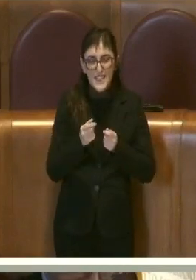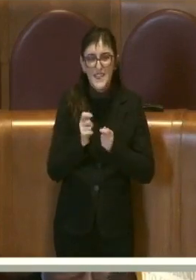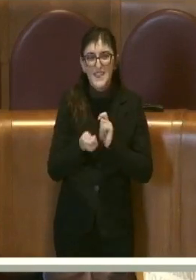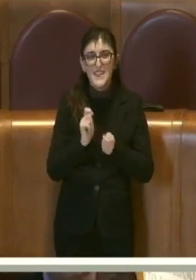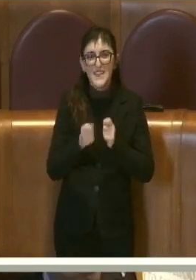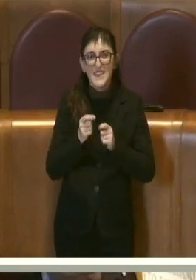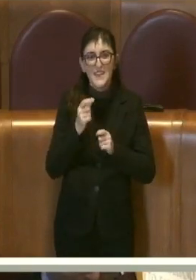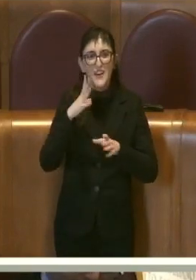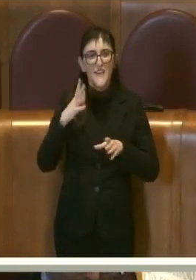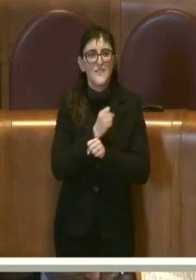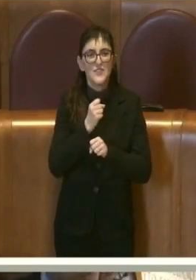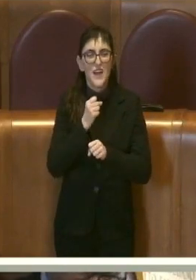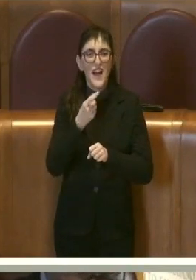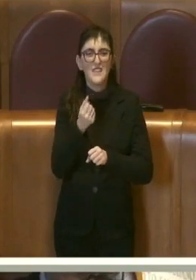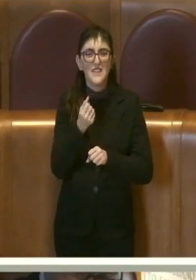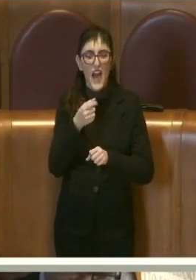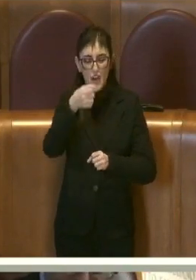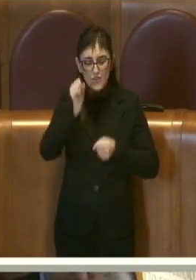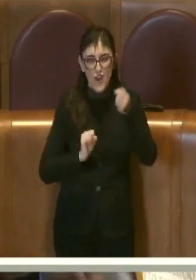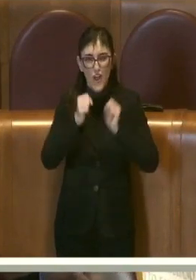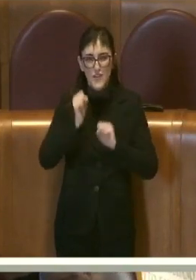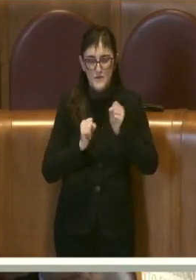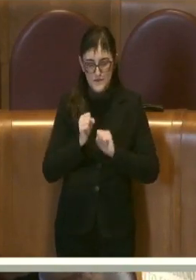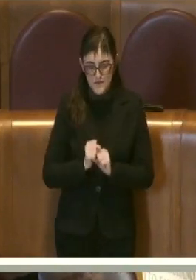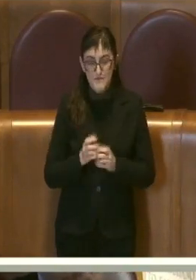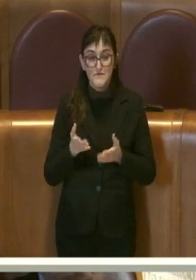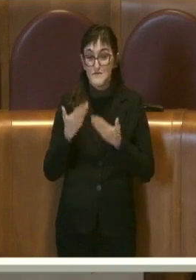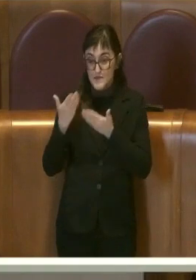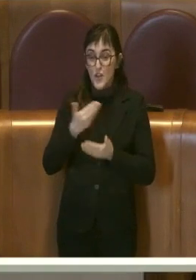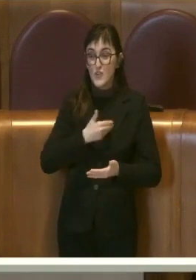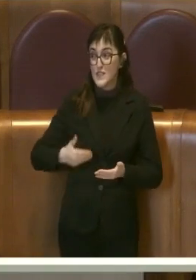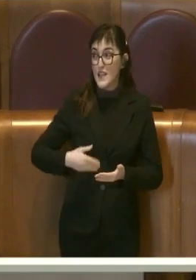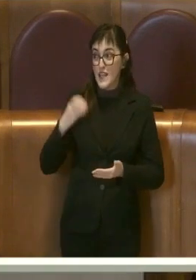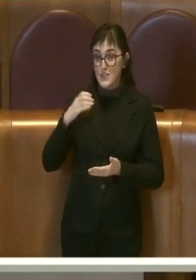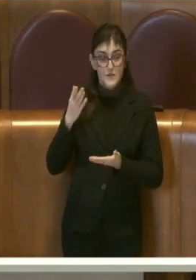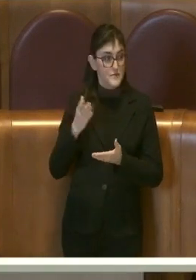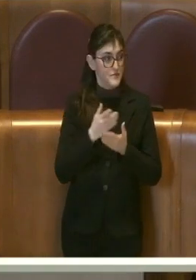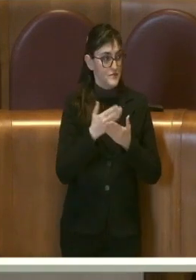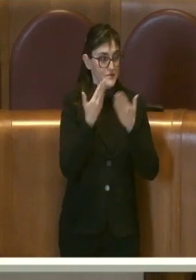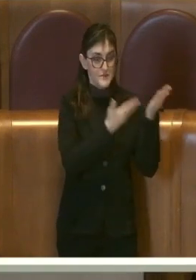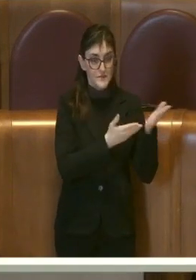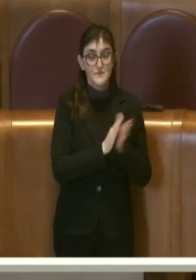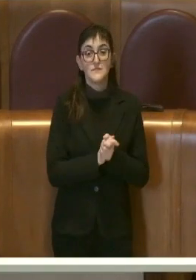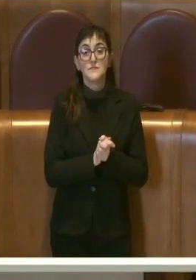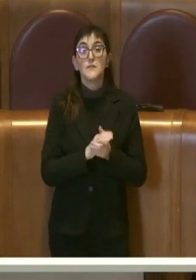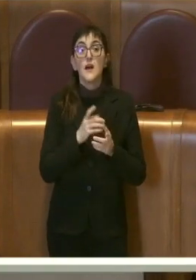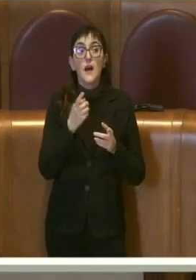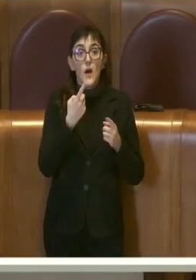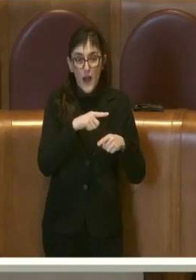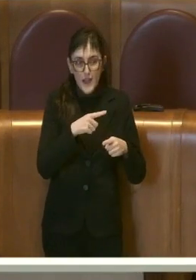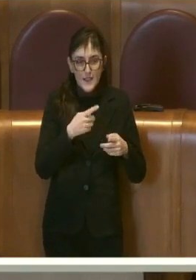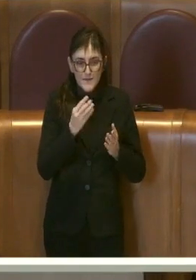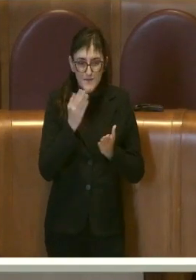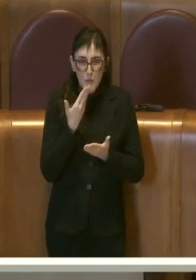Prego, Consigliere Ciani. Grazie Presidente. Con questa mozione portiamo come demos all